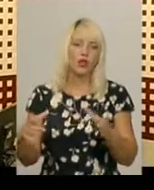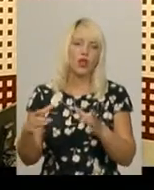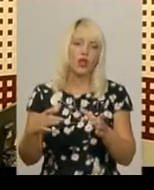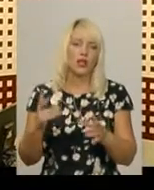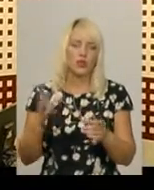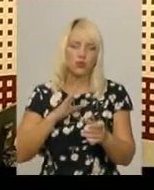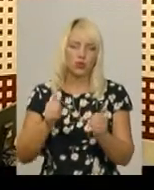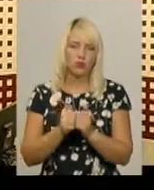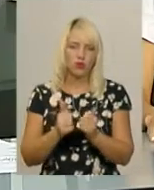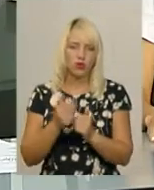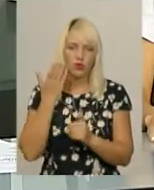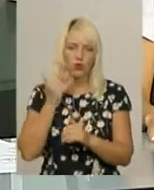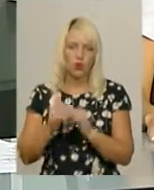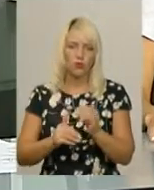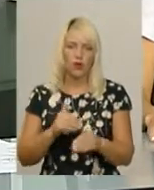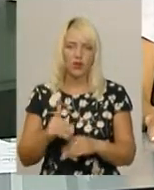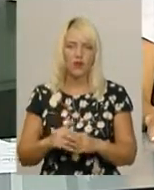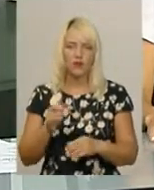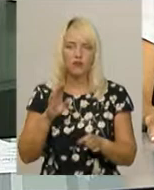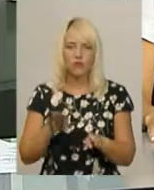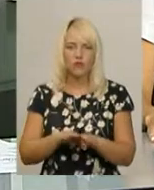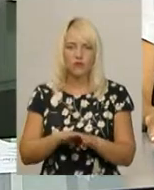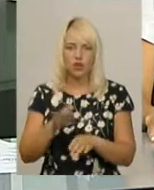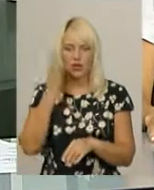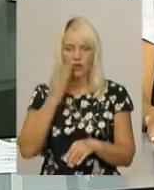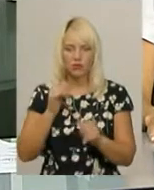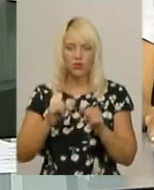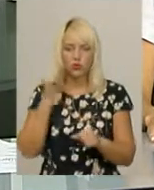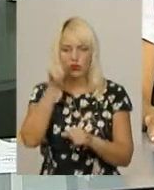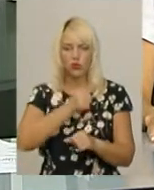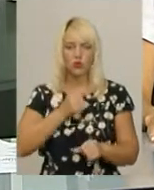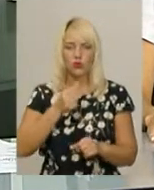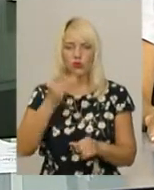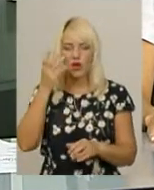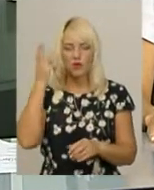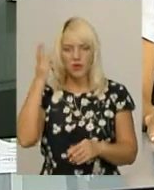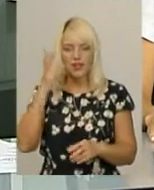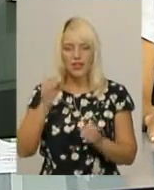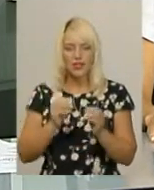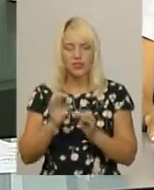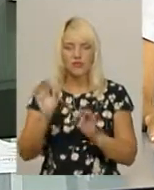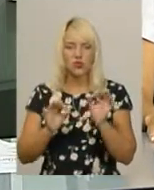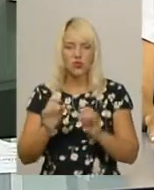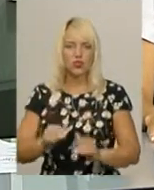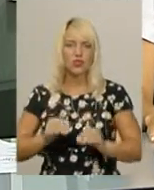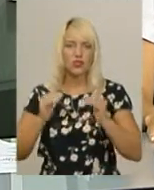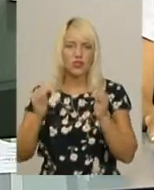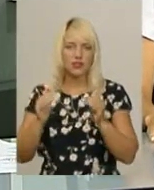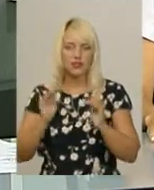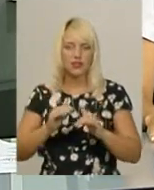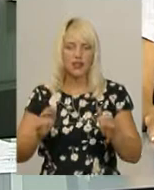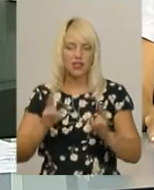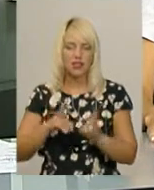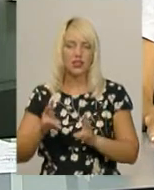коли викупається. У порівнянні з літом минулого року Хмельницькому на 10% зріс дитячий травматизм.